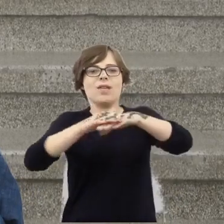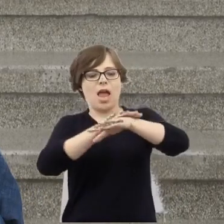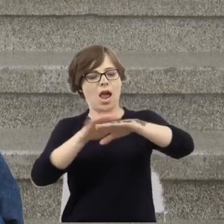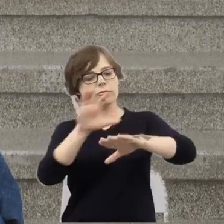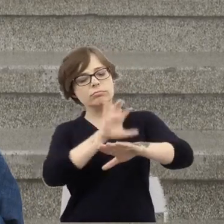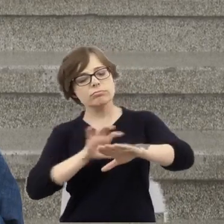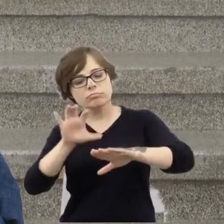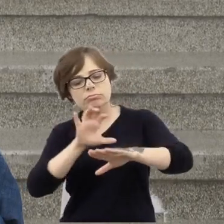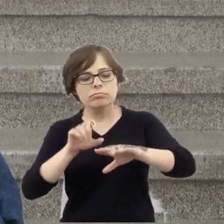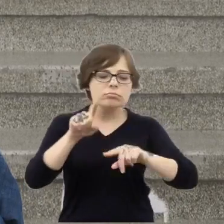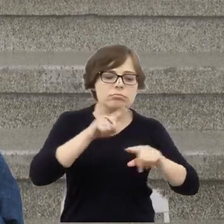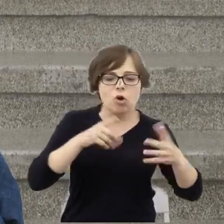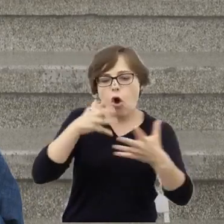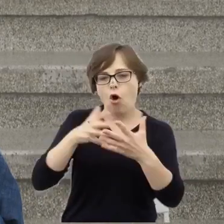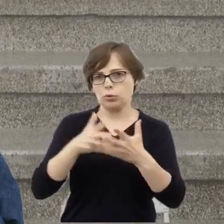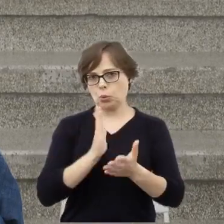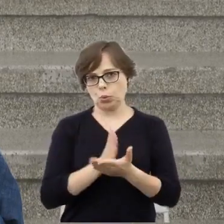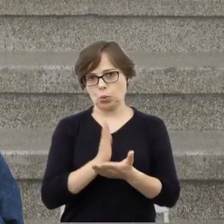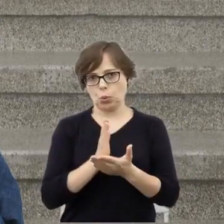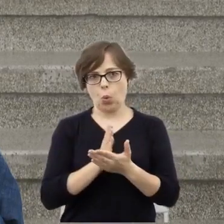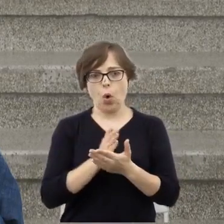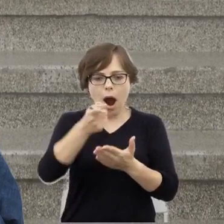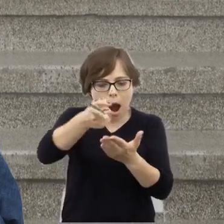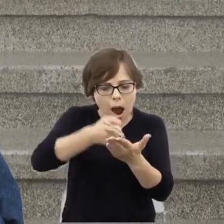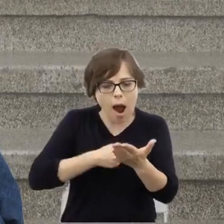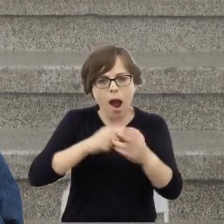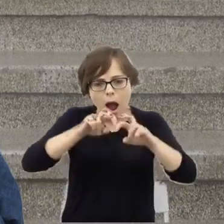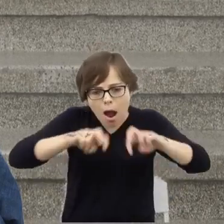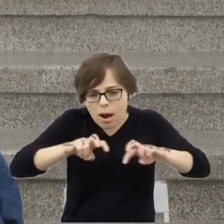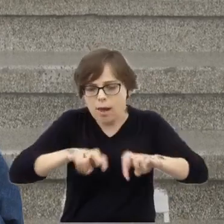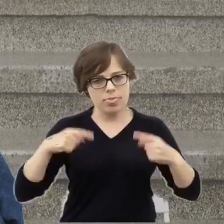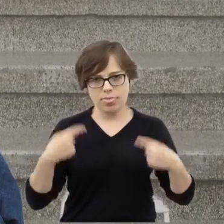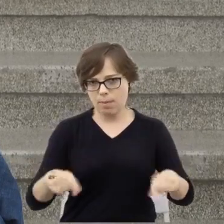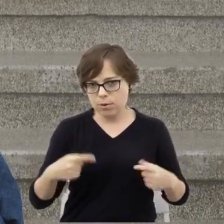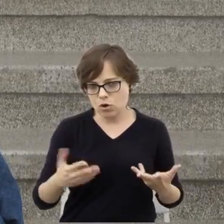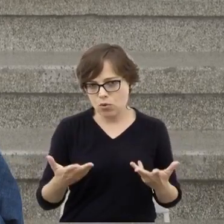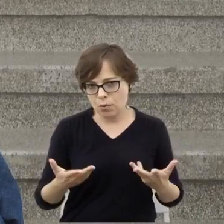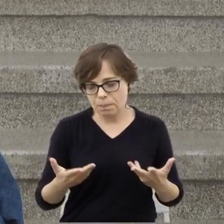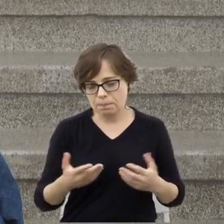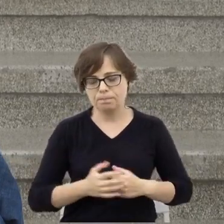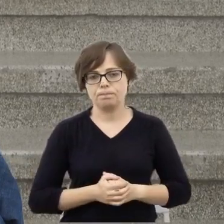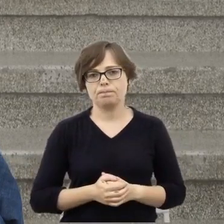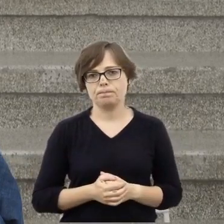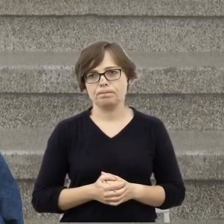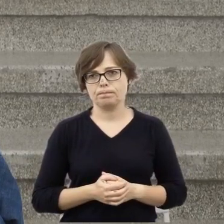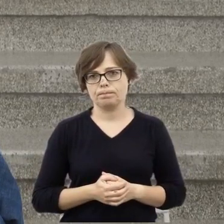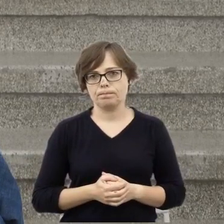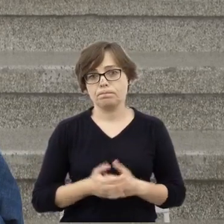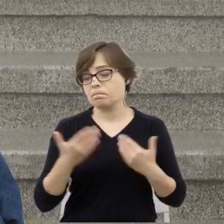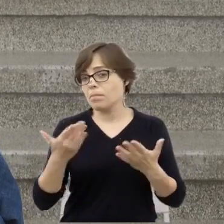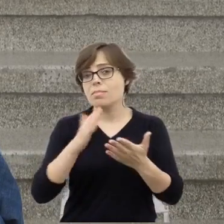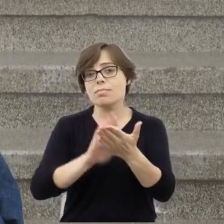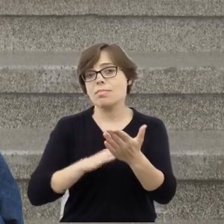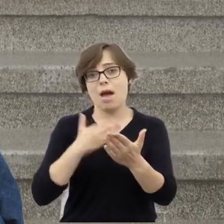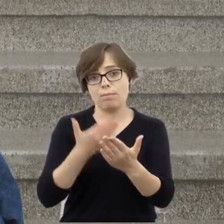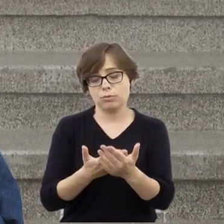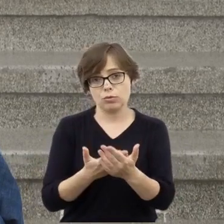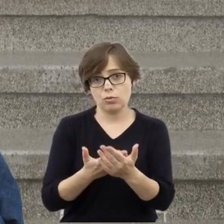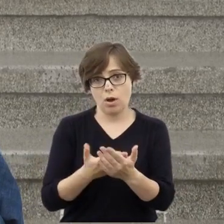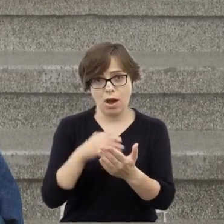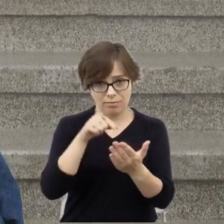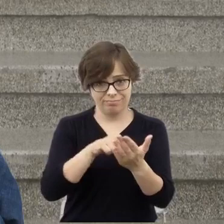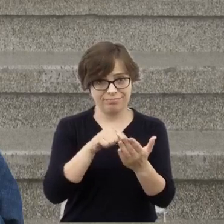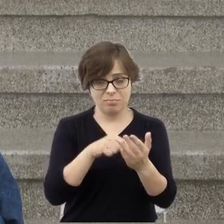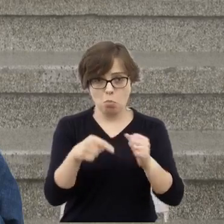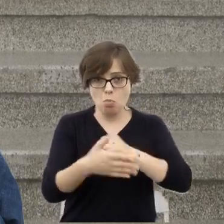ocenę konkretnych zwłok. Na przykład nie są w stanie one,